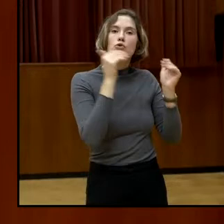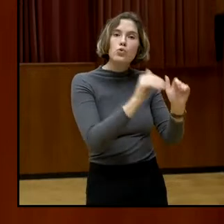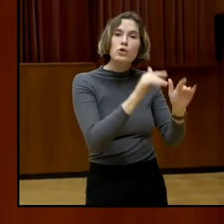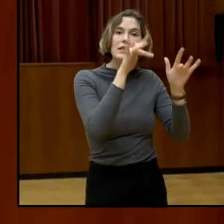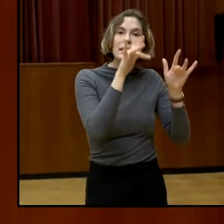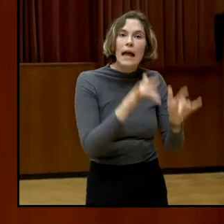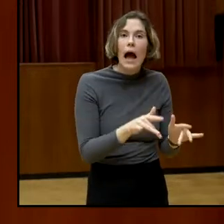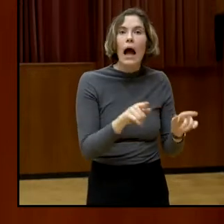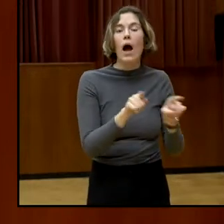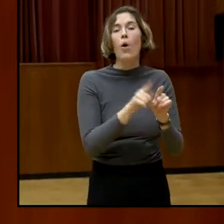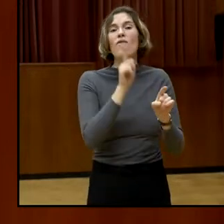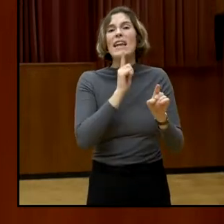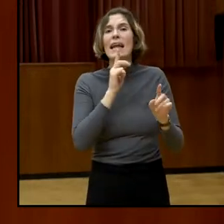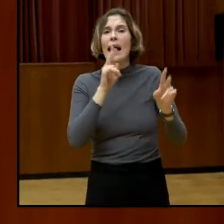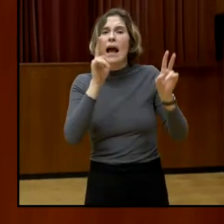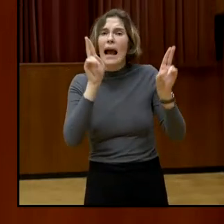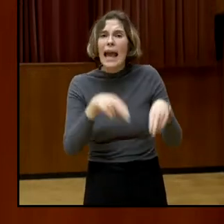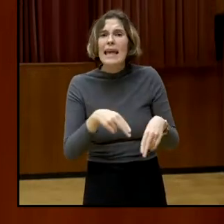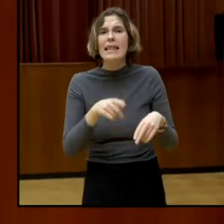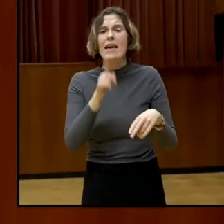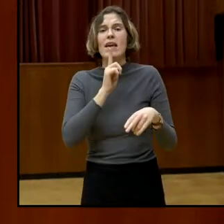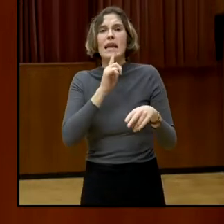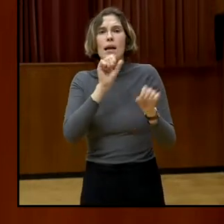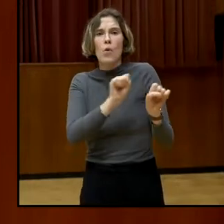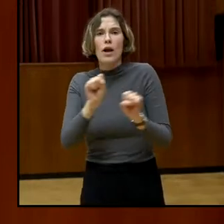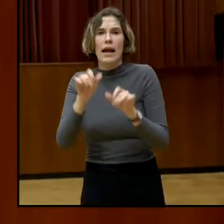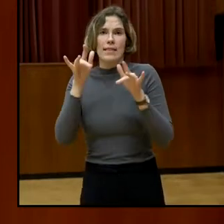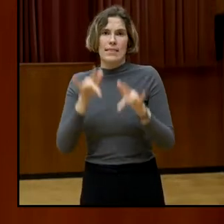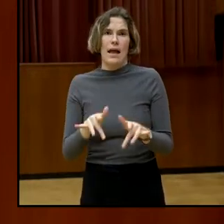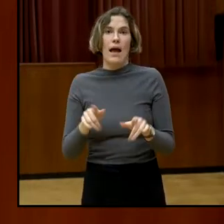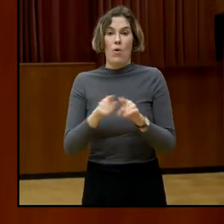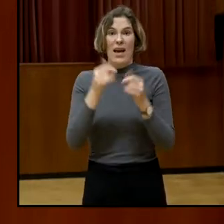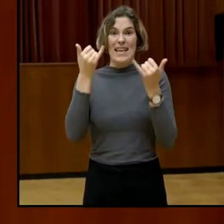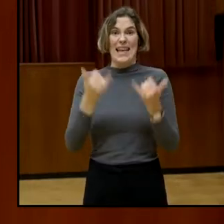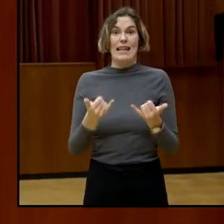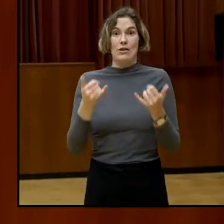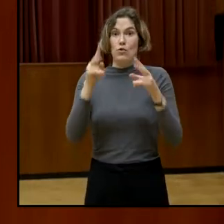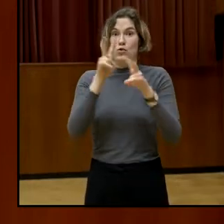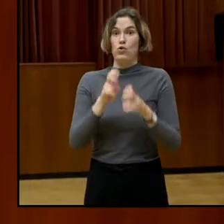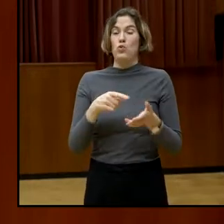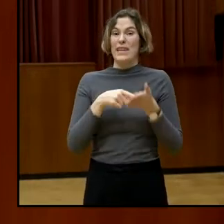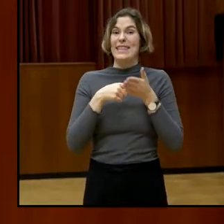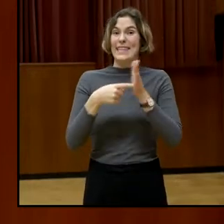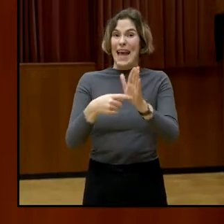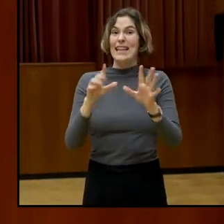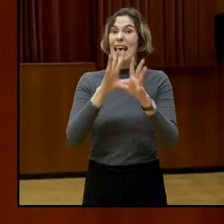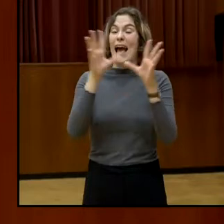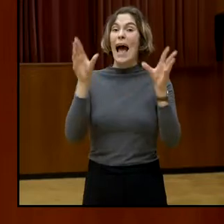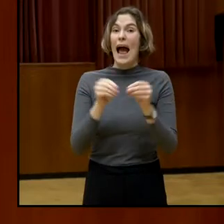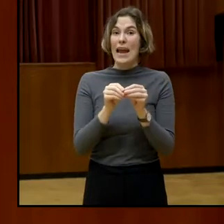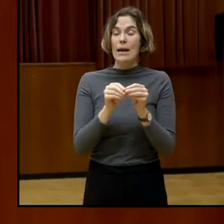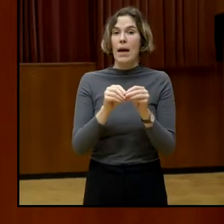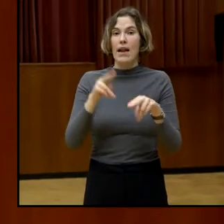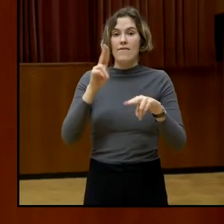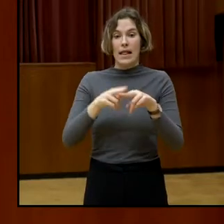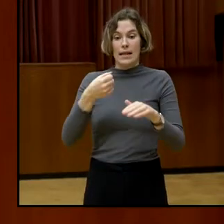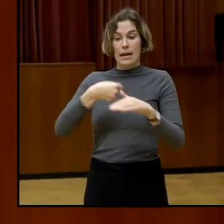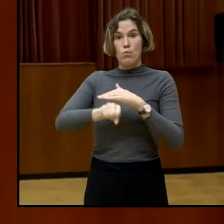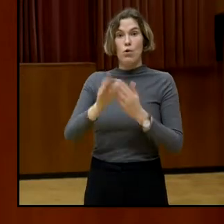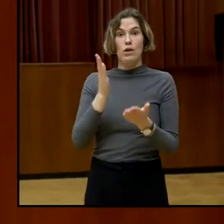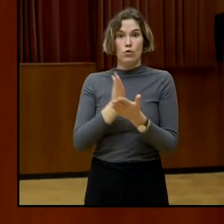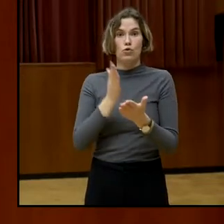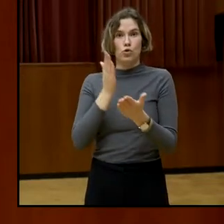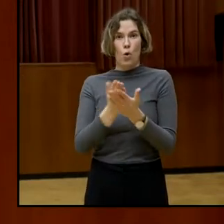Studie zeigt auch, dass die staatliche Ausgrenzung von Geburt an auch negative Folgen auf den Bildungserfolg haben kann.